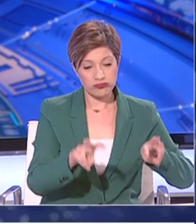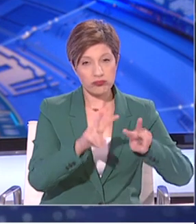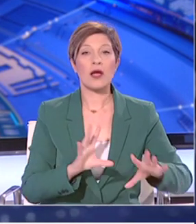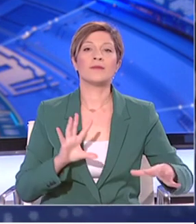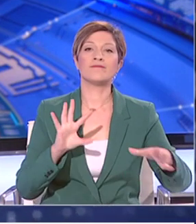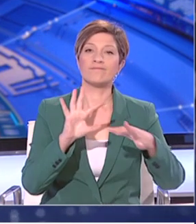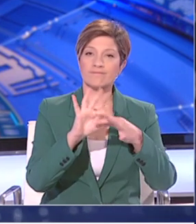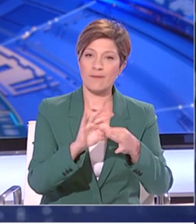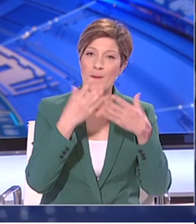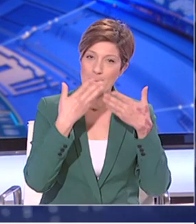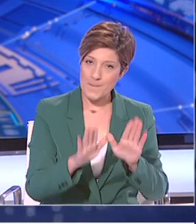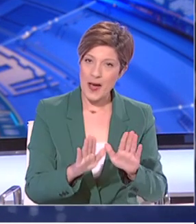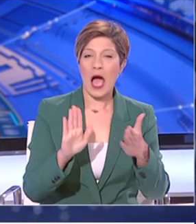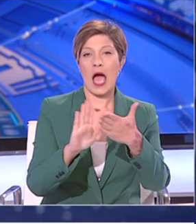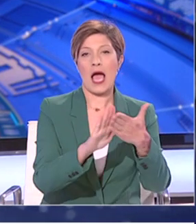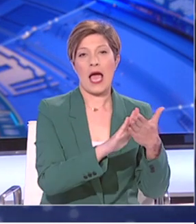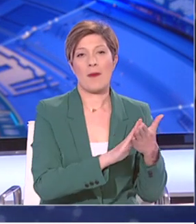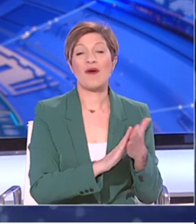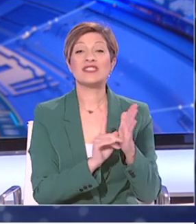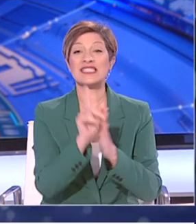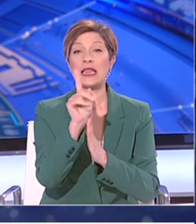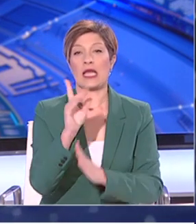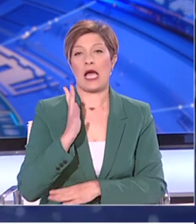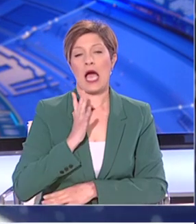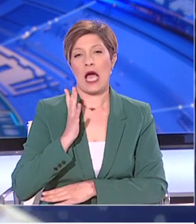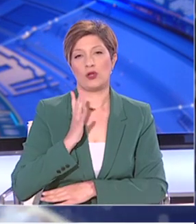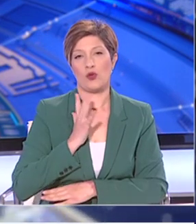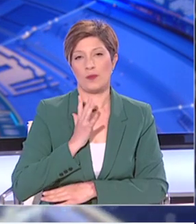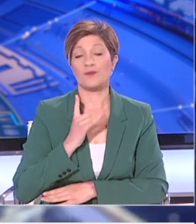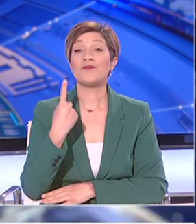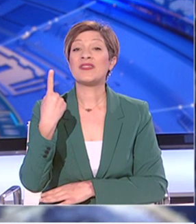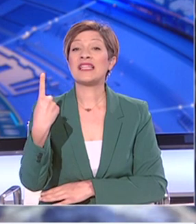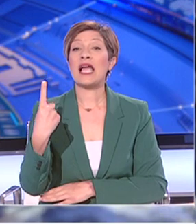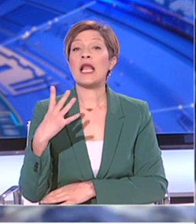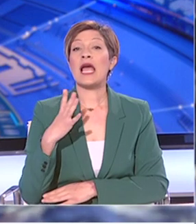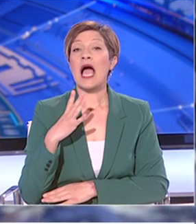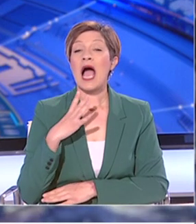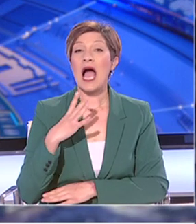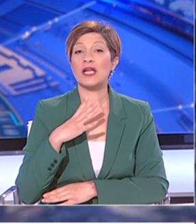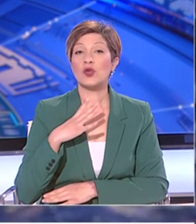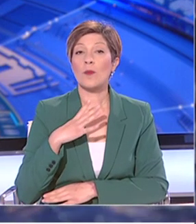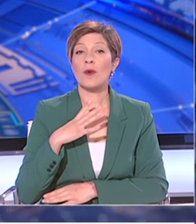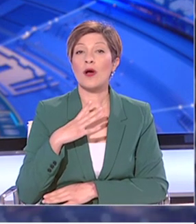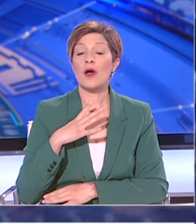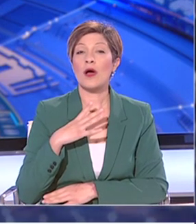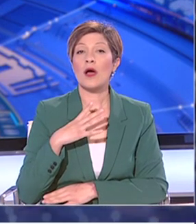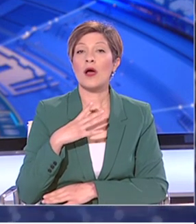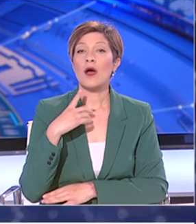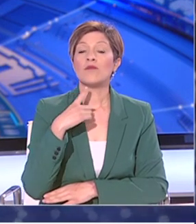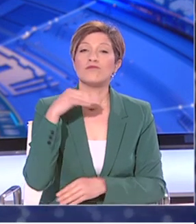με ήδη επιβεωμένων κρούσμα για 11 εξ αυτών, ενώ έναν άτομο είναι προσωπικόν της